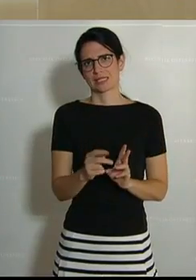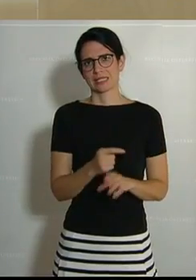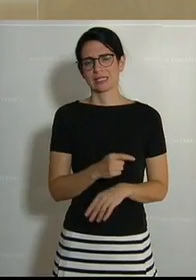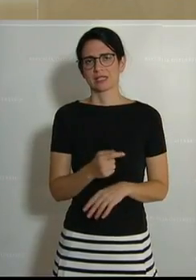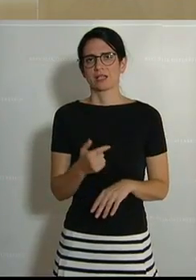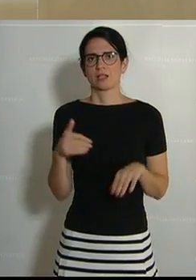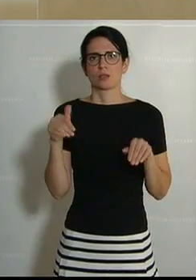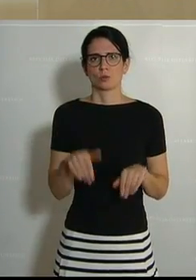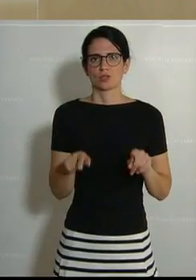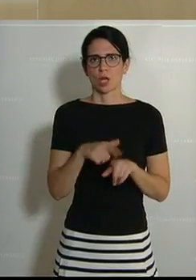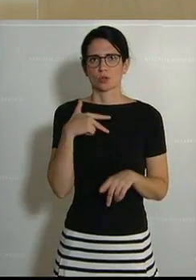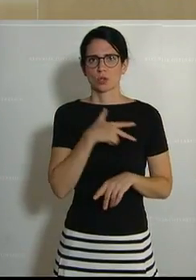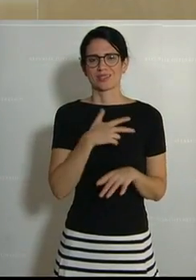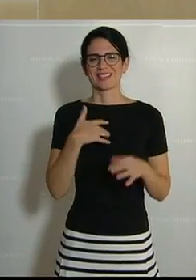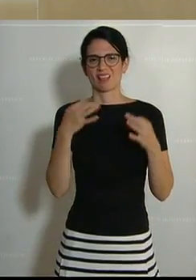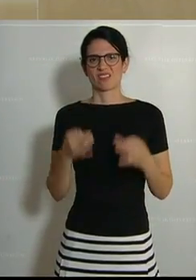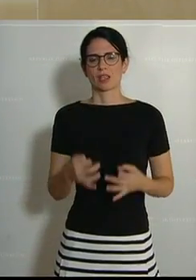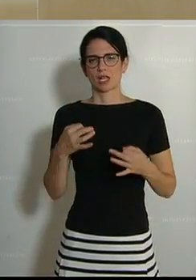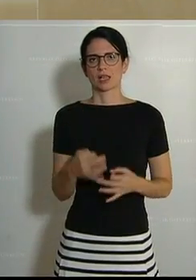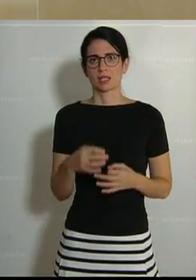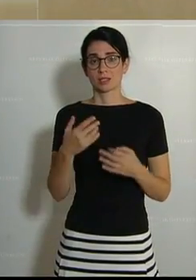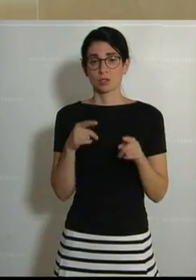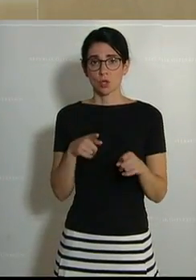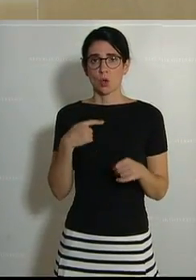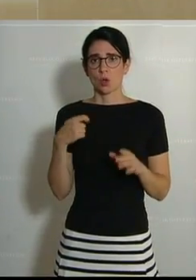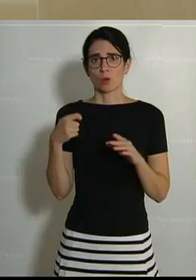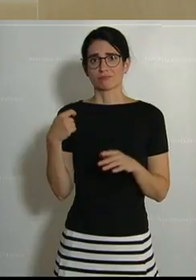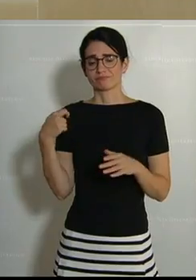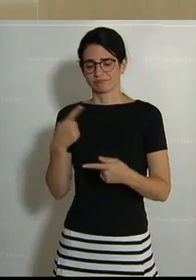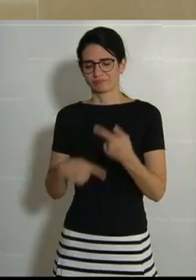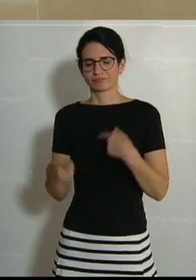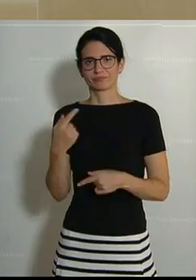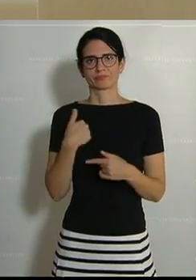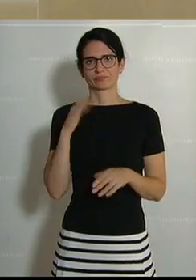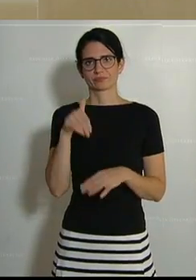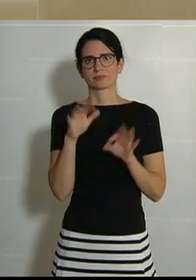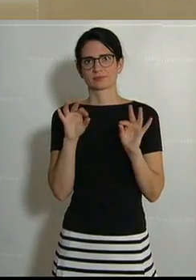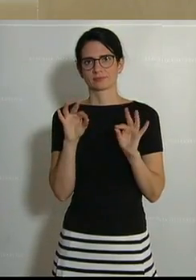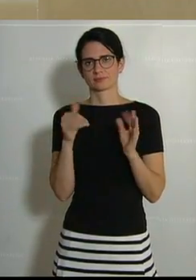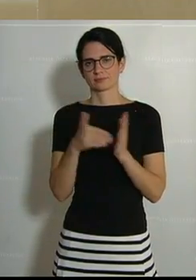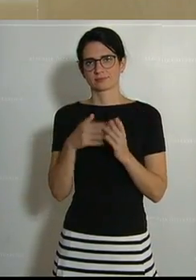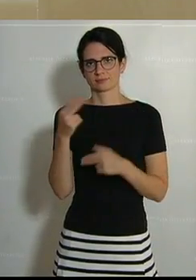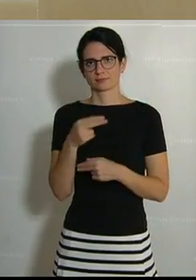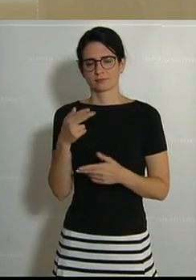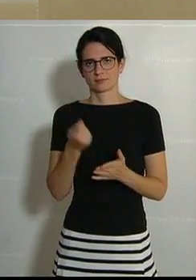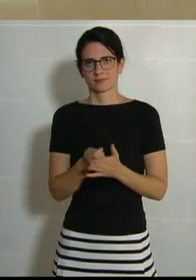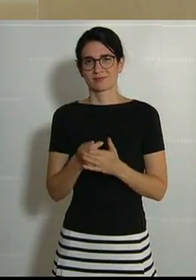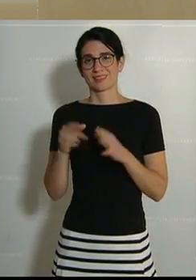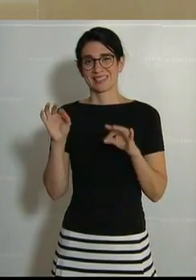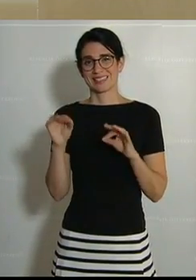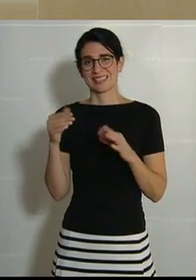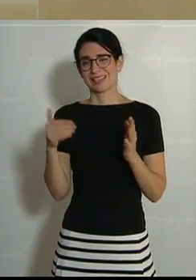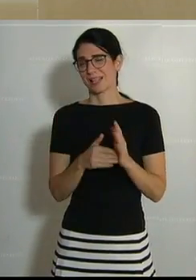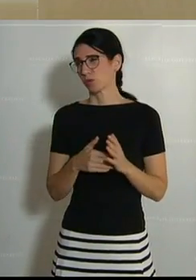Zweitens, das muss sozial verträglich sein. So ein Heizkesseltausch kann schnell einmal über 10.000 Euro kosten. 10